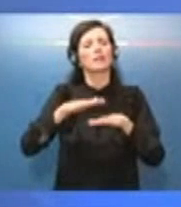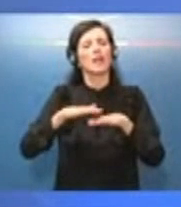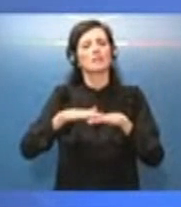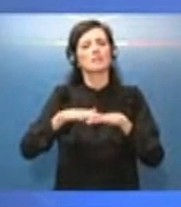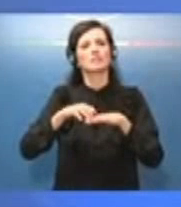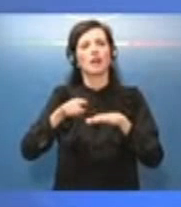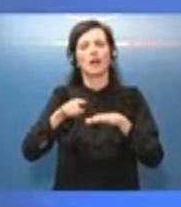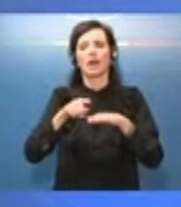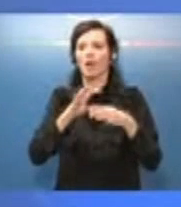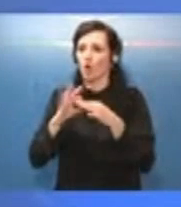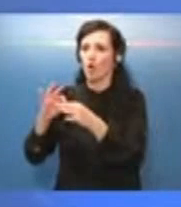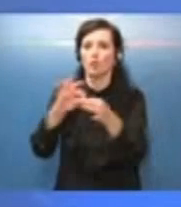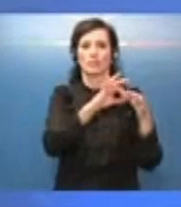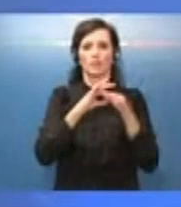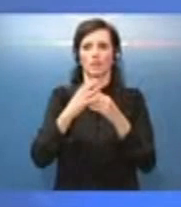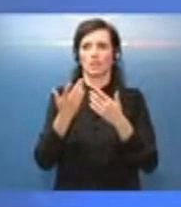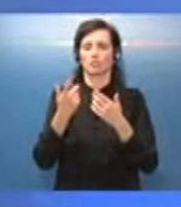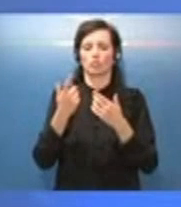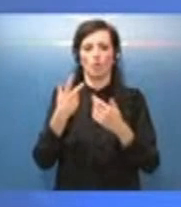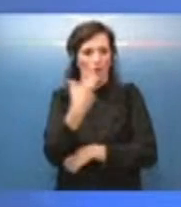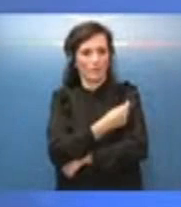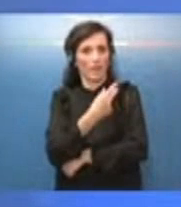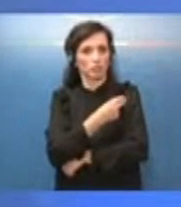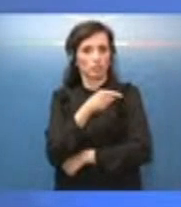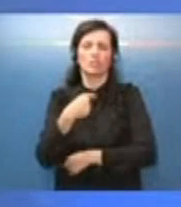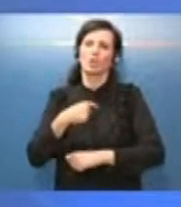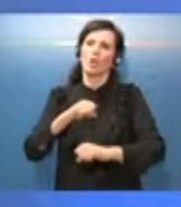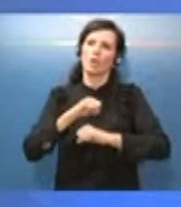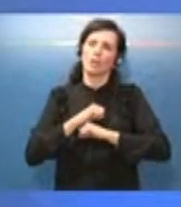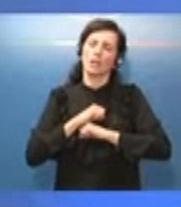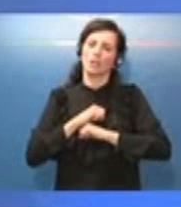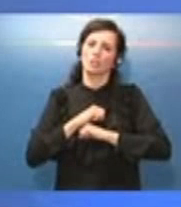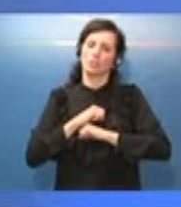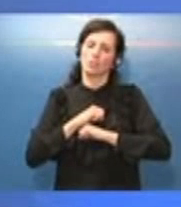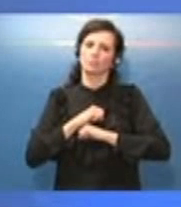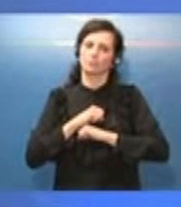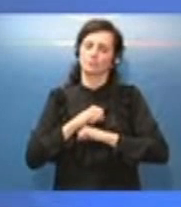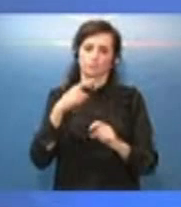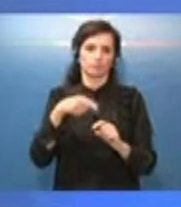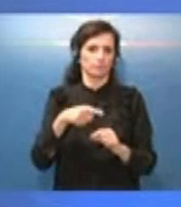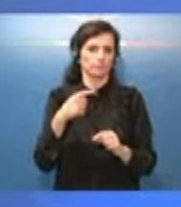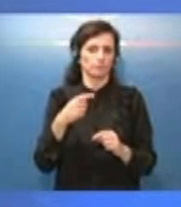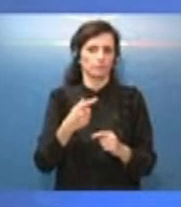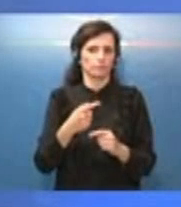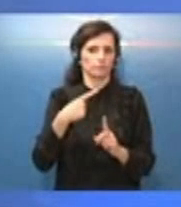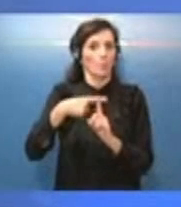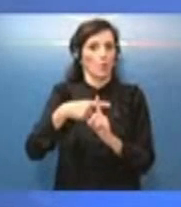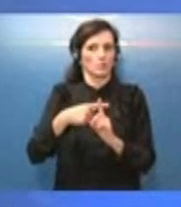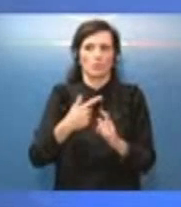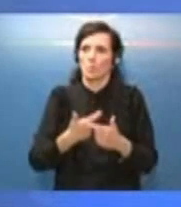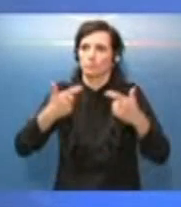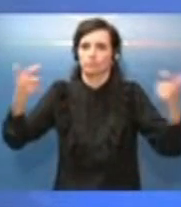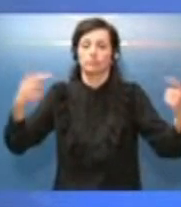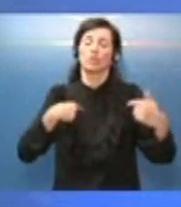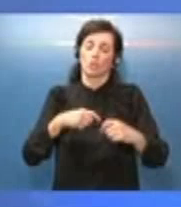quindi dell'acquisto condiviso dei vaccini io credo che si sia rivelato un'esperienza positiva io mi auguro che la si possa utilizzare anche